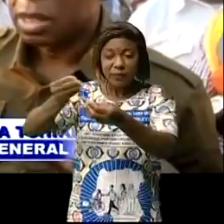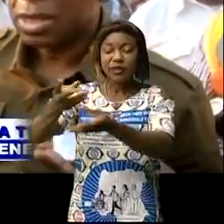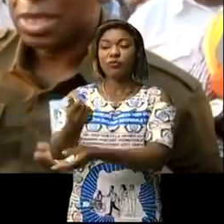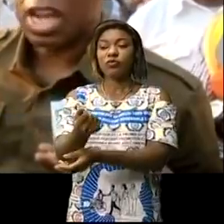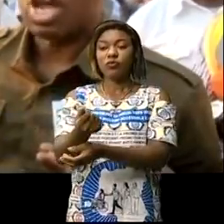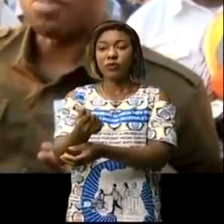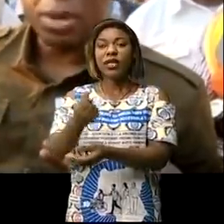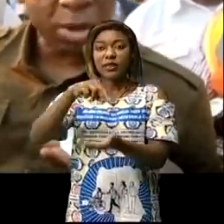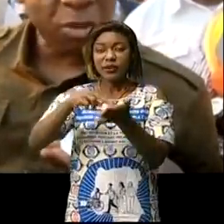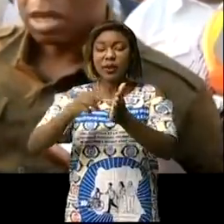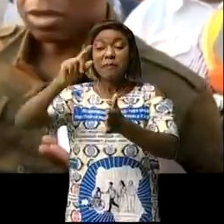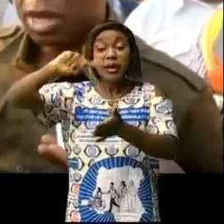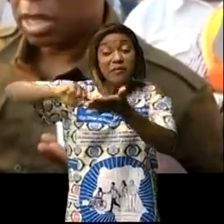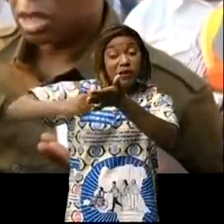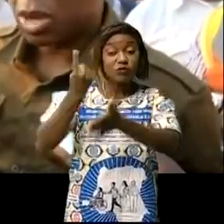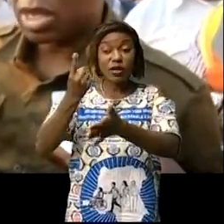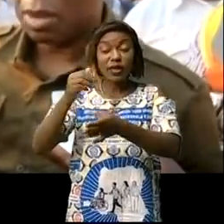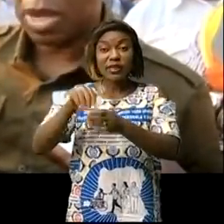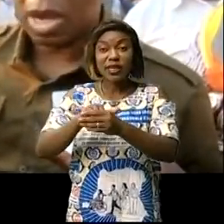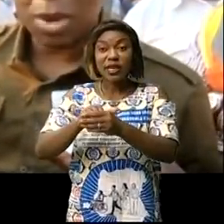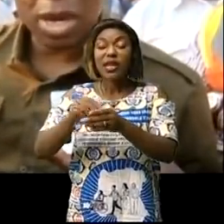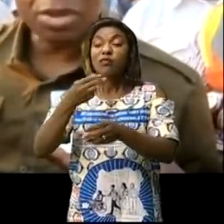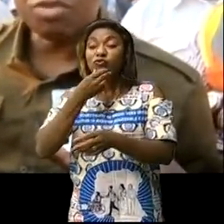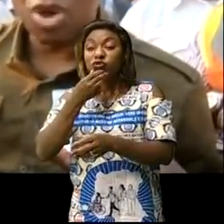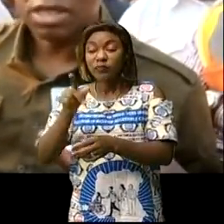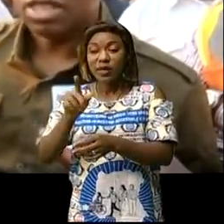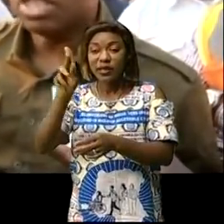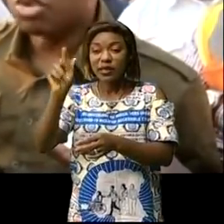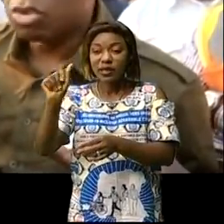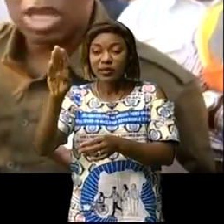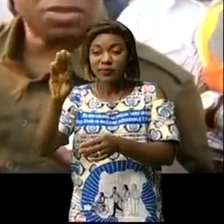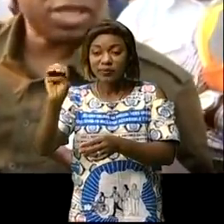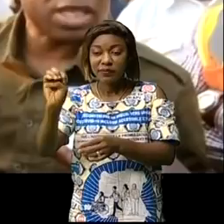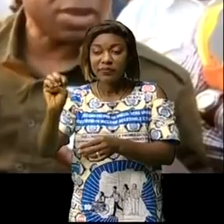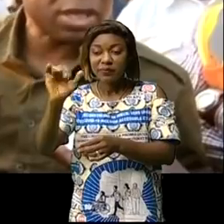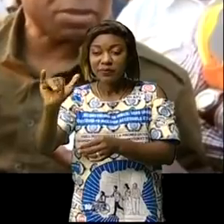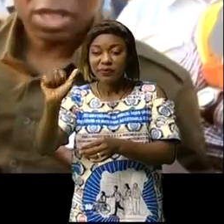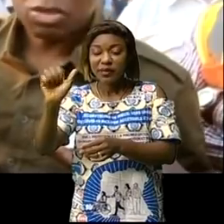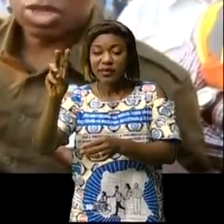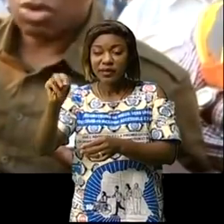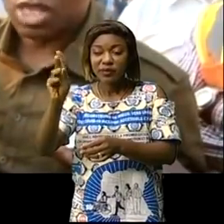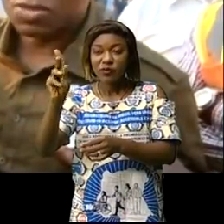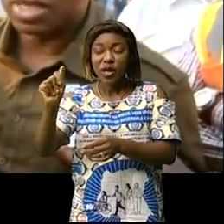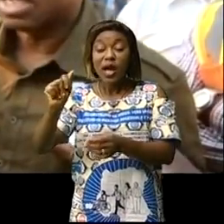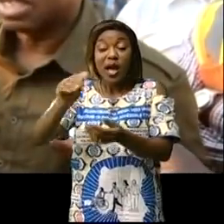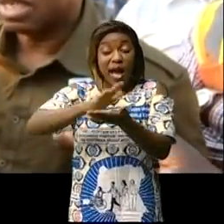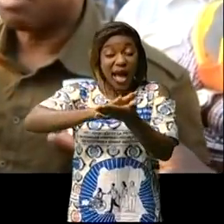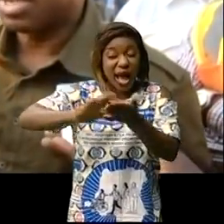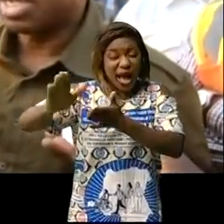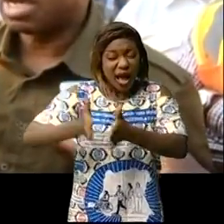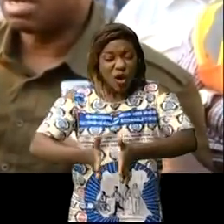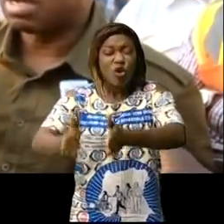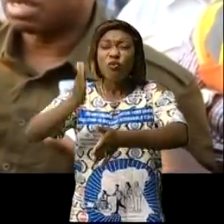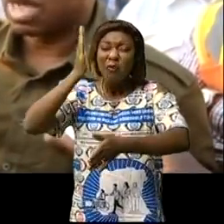savez ce sera la première fois dans le territoire de Kabaya-Kamanga de voir une route asphaltée qui va se faire. Nous allons asphalter l